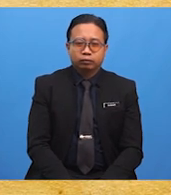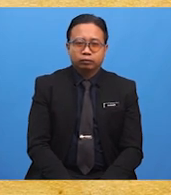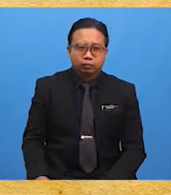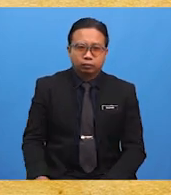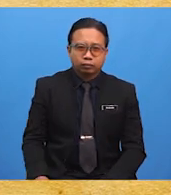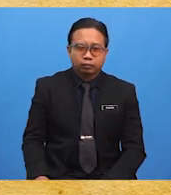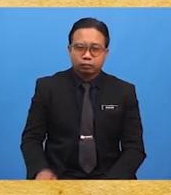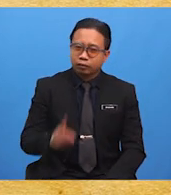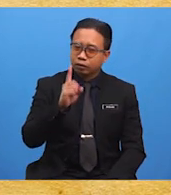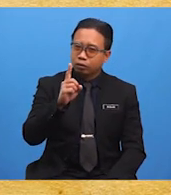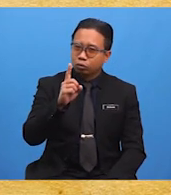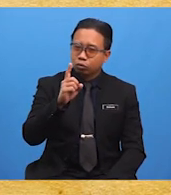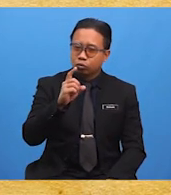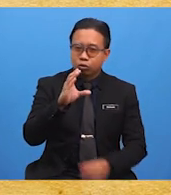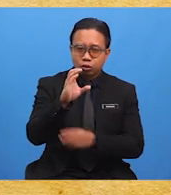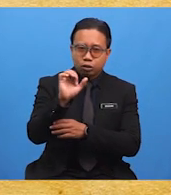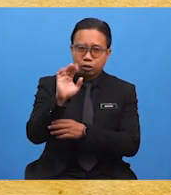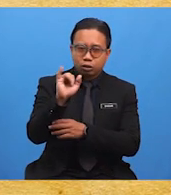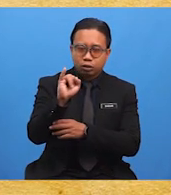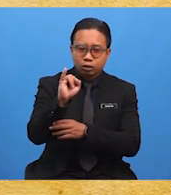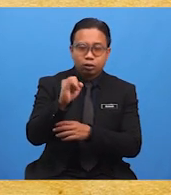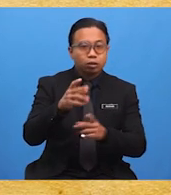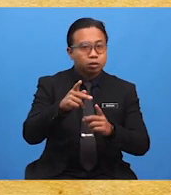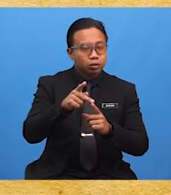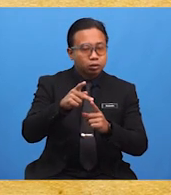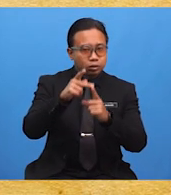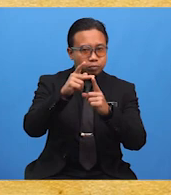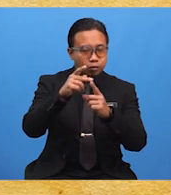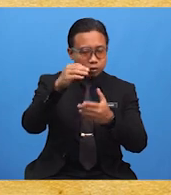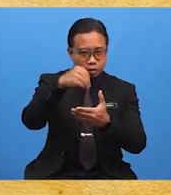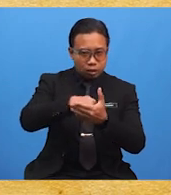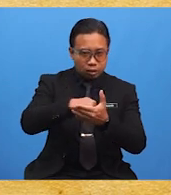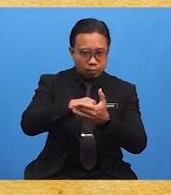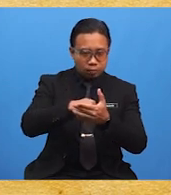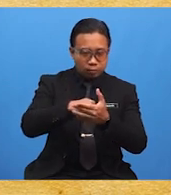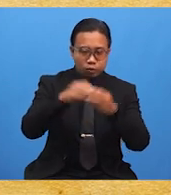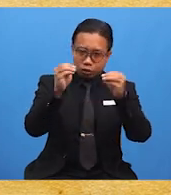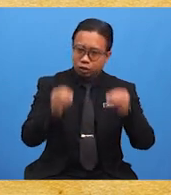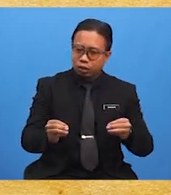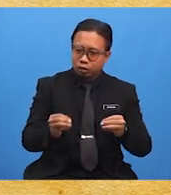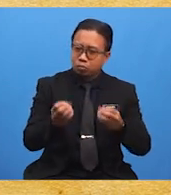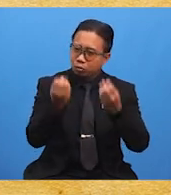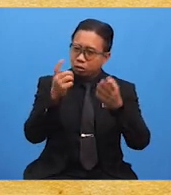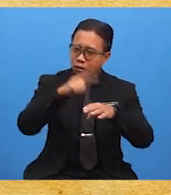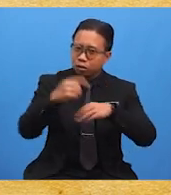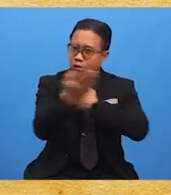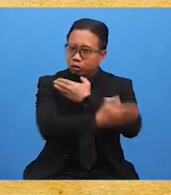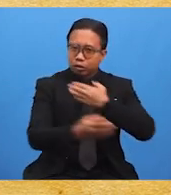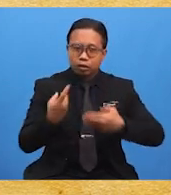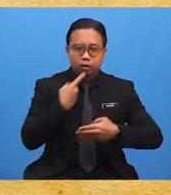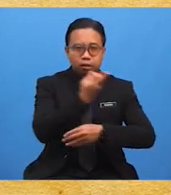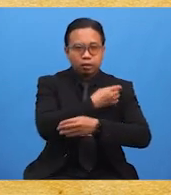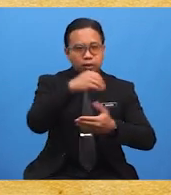Satu ciri istimewa yang terdapat dalam masyarakat majumuk di negara kita dapat dilihat